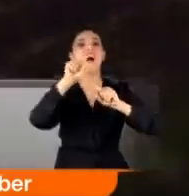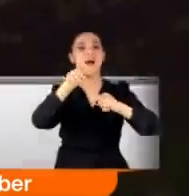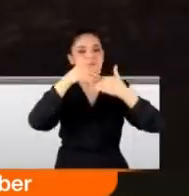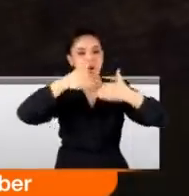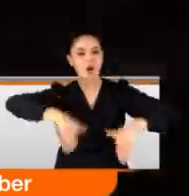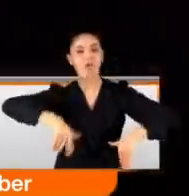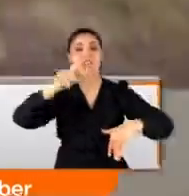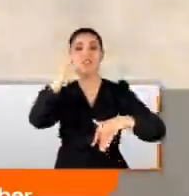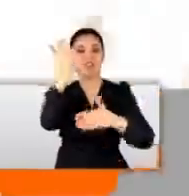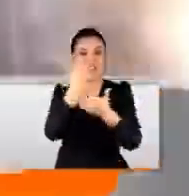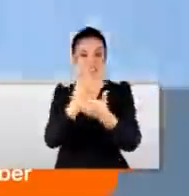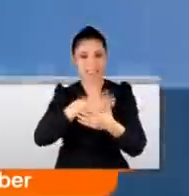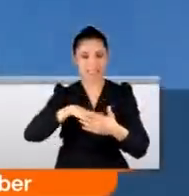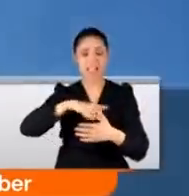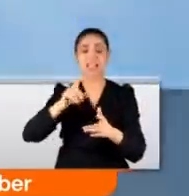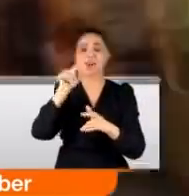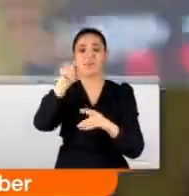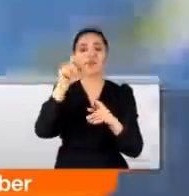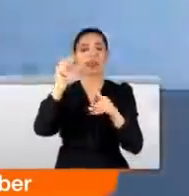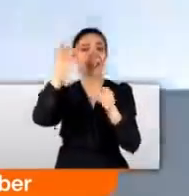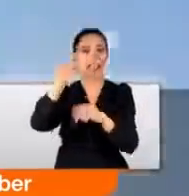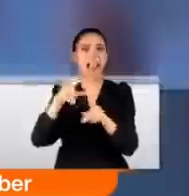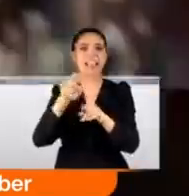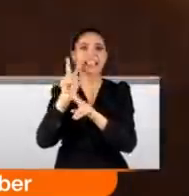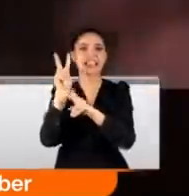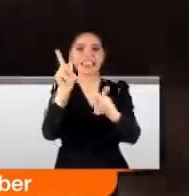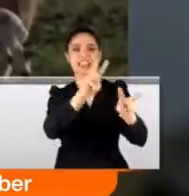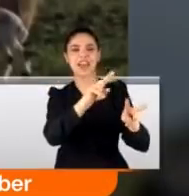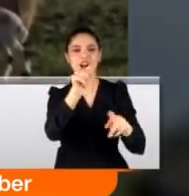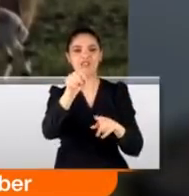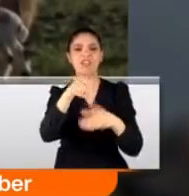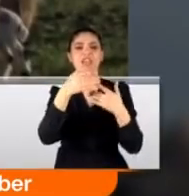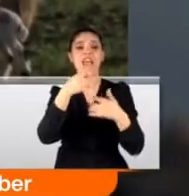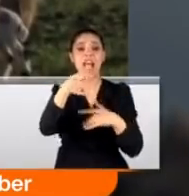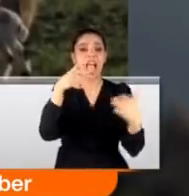Çekim yapmak için sürüye yaklaşan drone da oyuncu kangalın hedefi oldu.